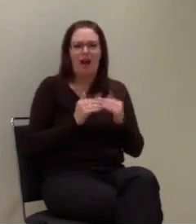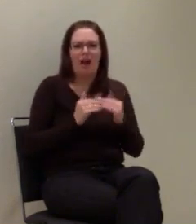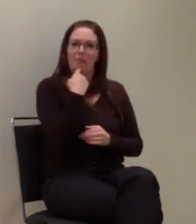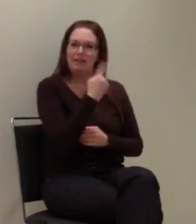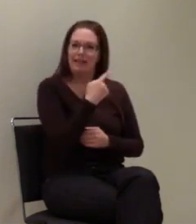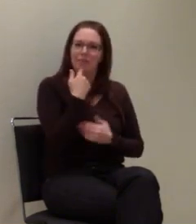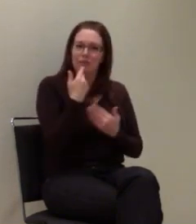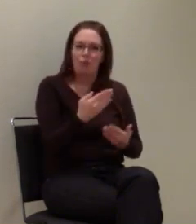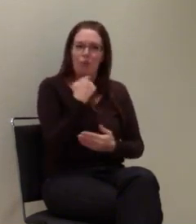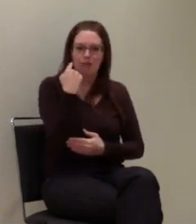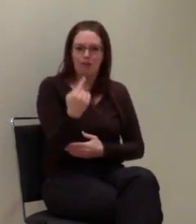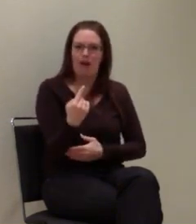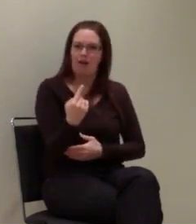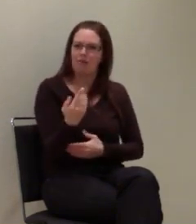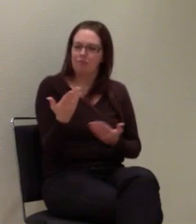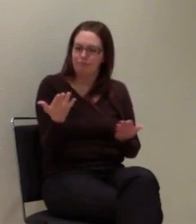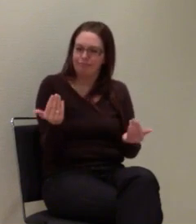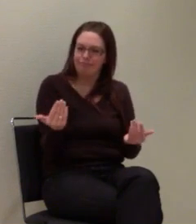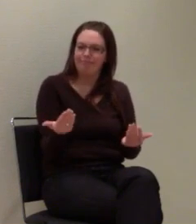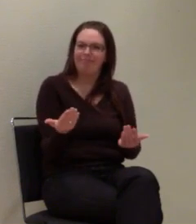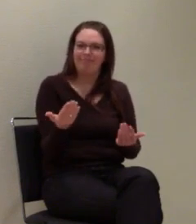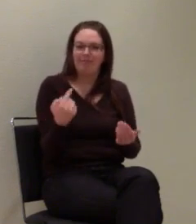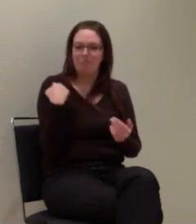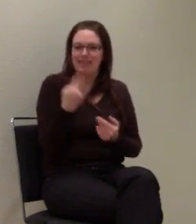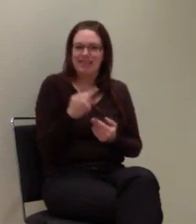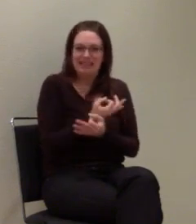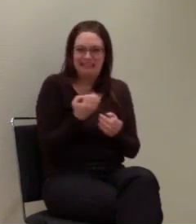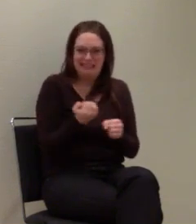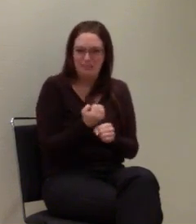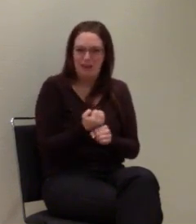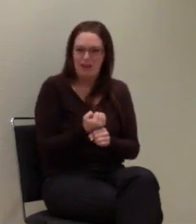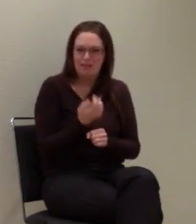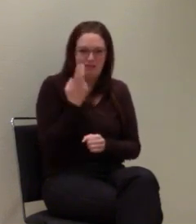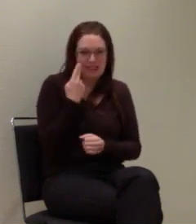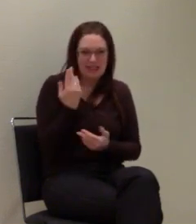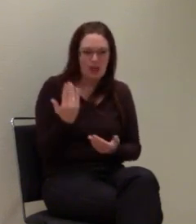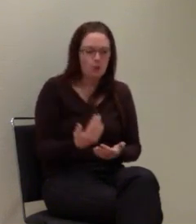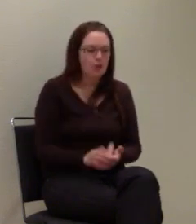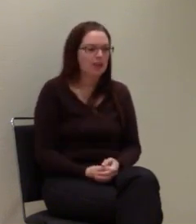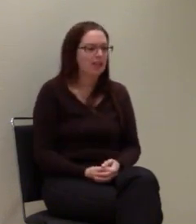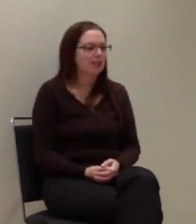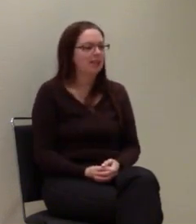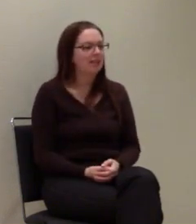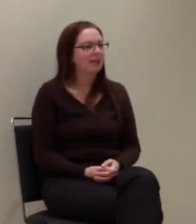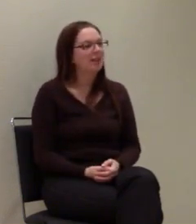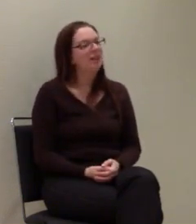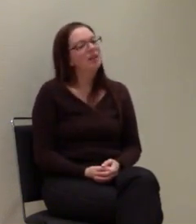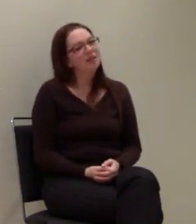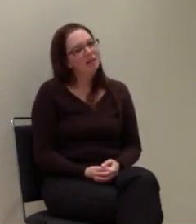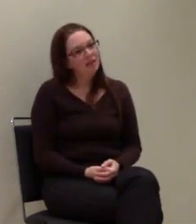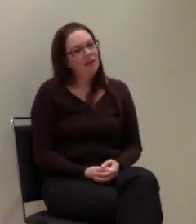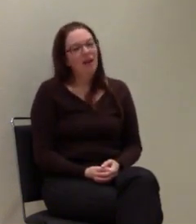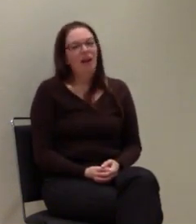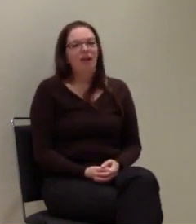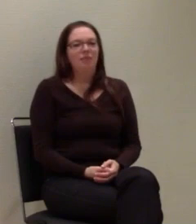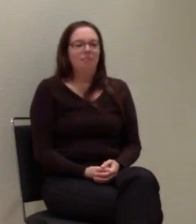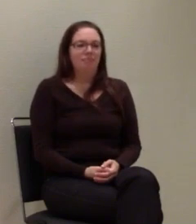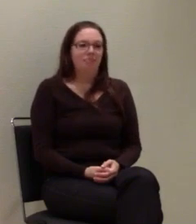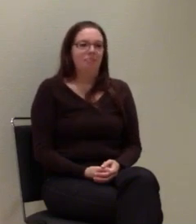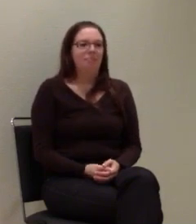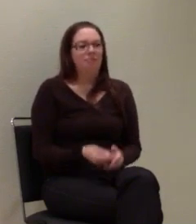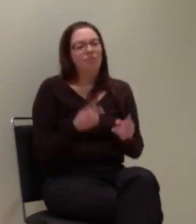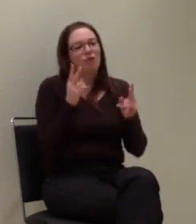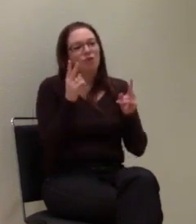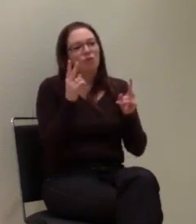was gesagt und sie hat was zugesichert und es kam bisher nichts. Naja, so ganz nichts ist es nicht. Es gibt